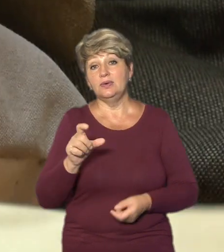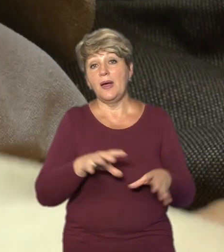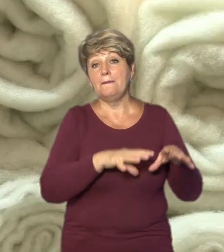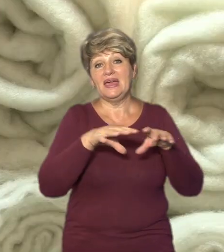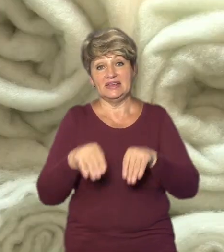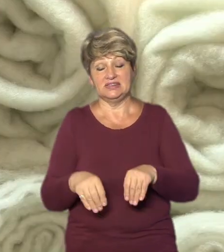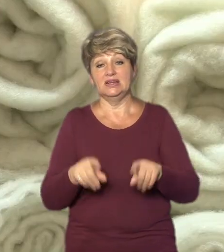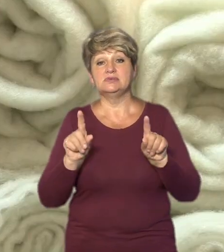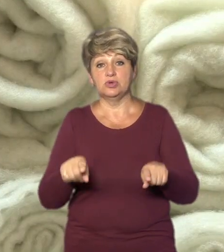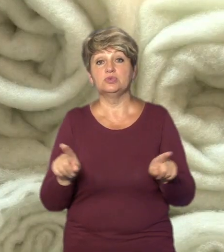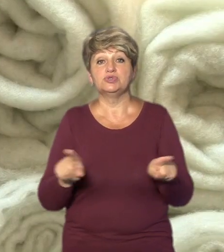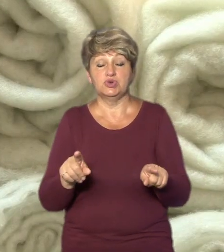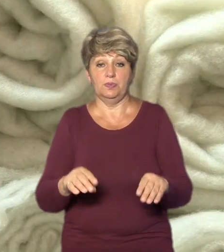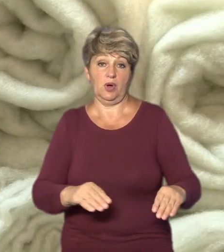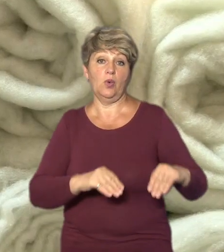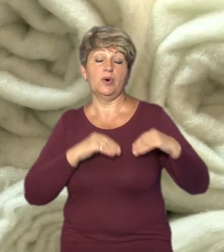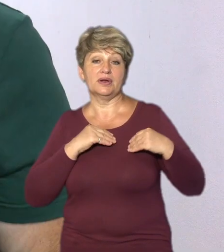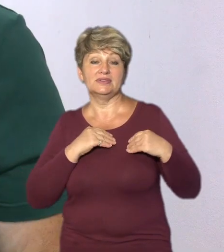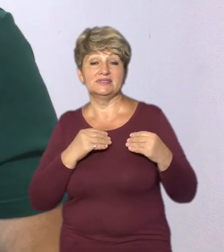треба чимось укритися.